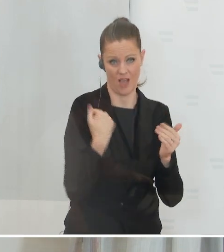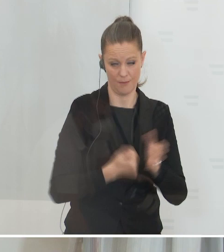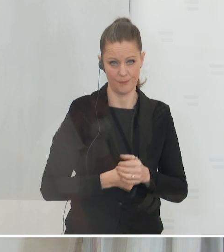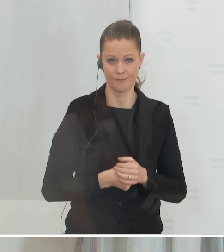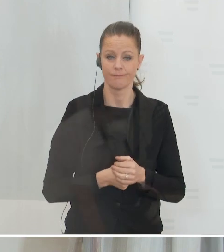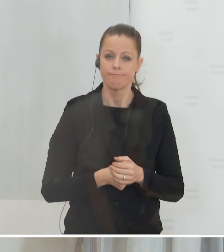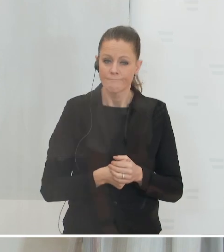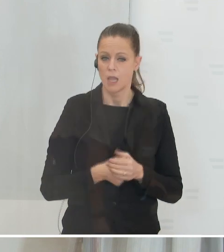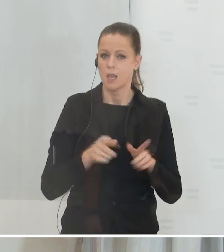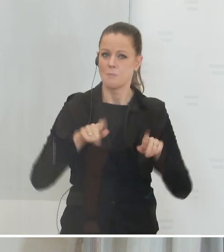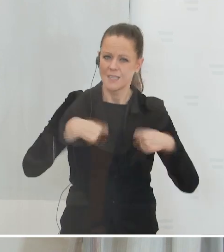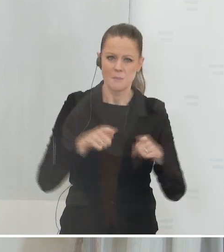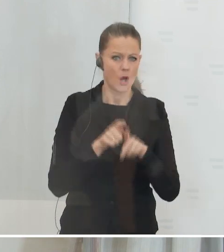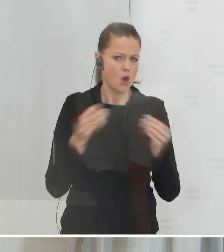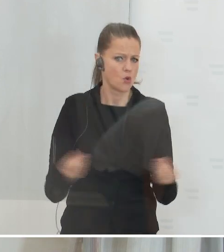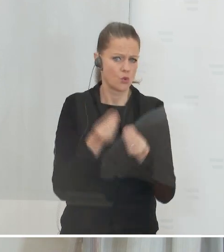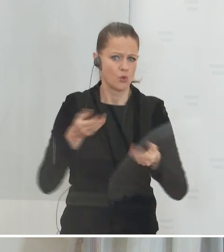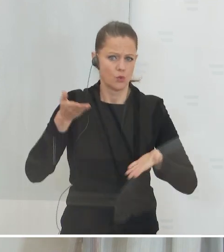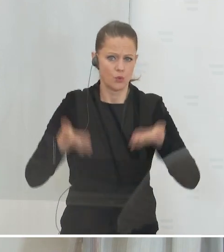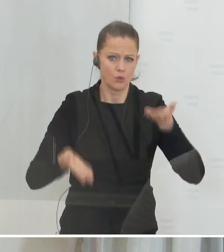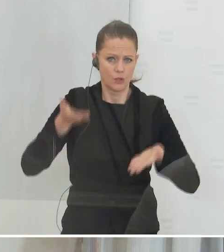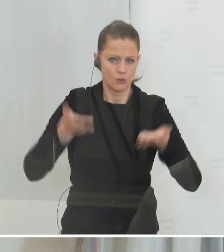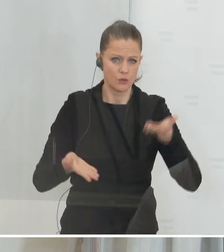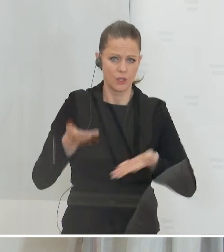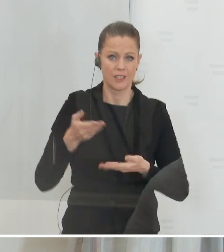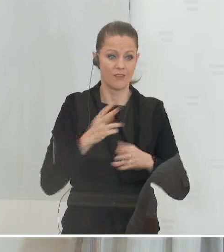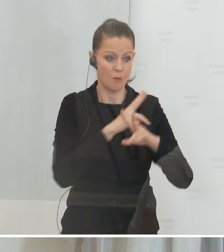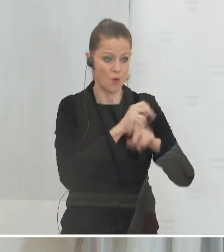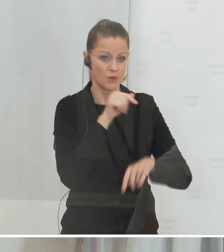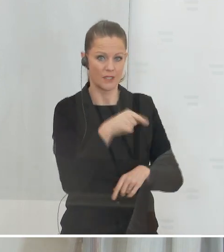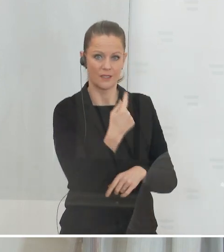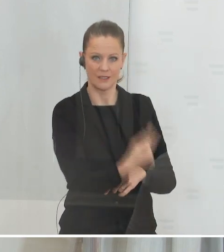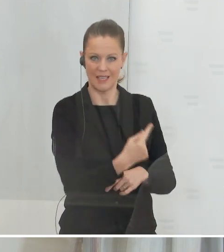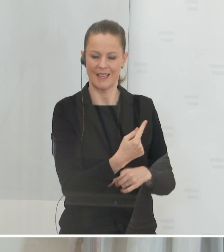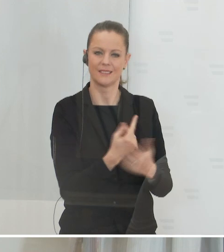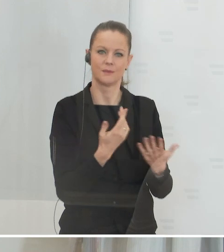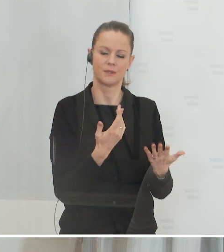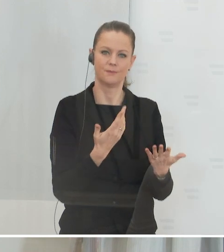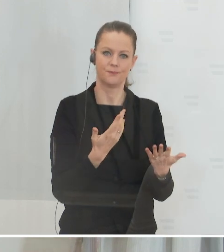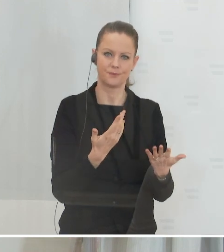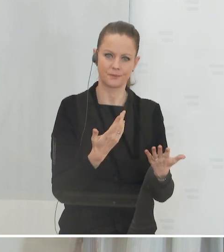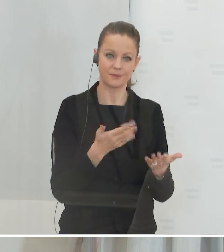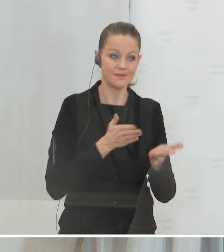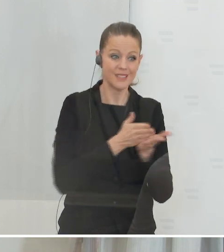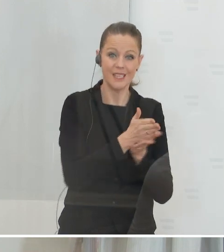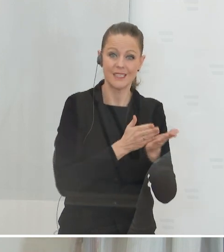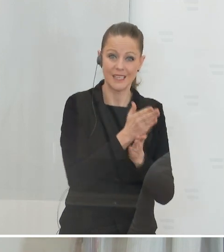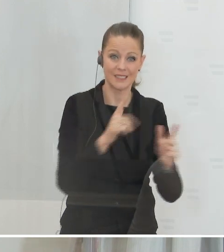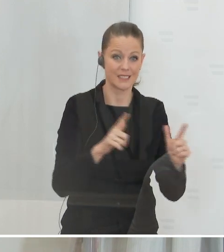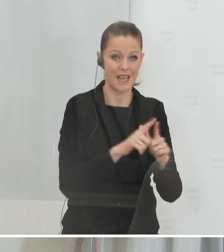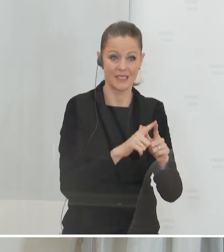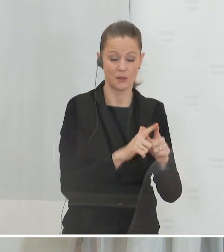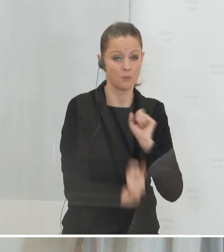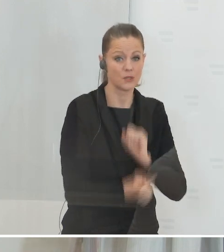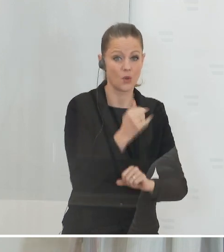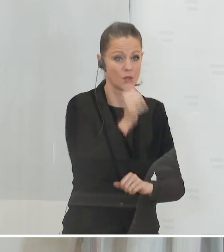begründete Unterschiede gab, weil Österreich aufgrund der starken Exposition im Dienstleistungssektor, gerade im